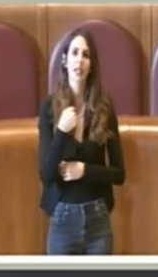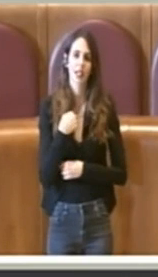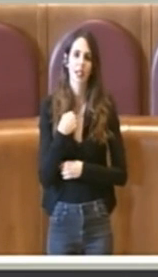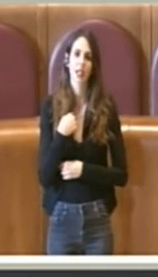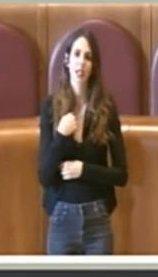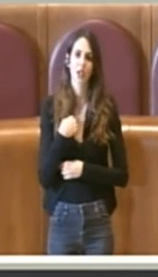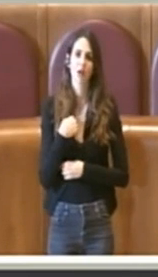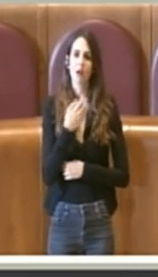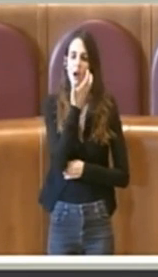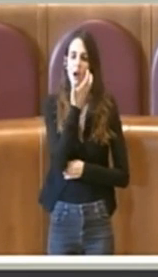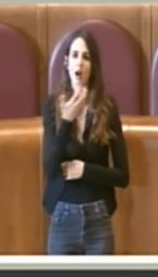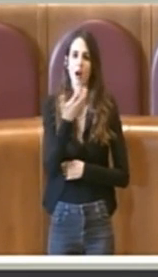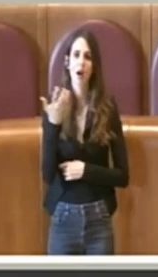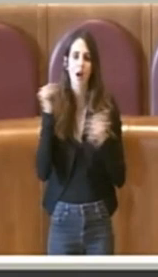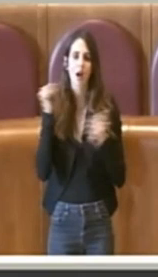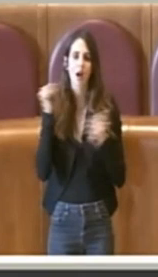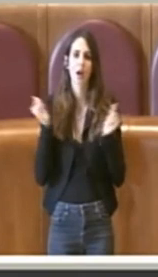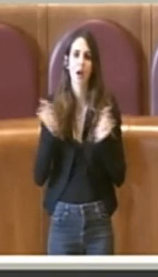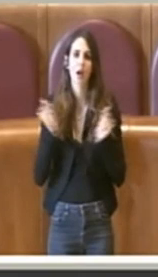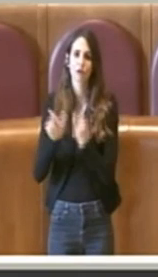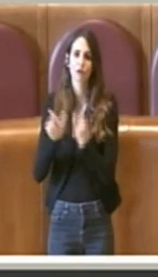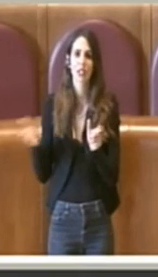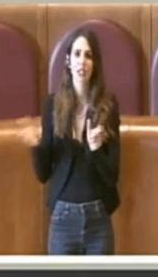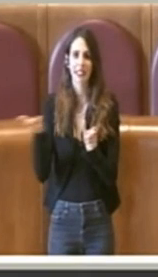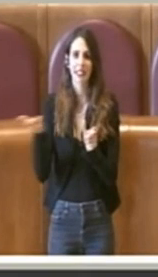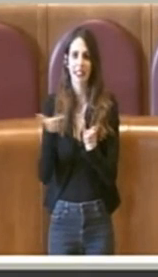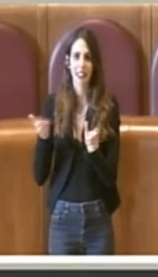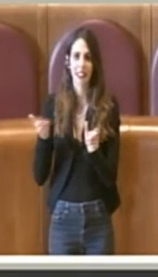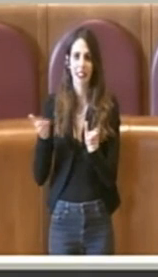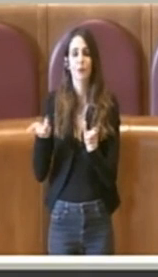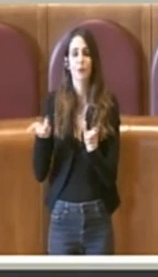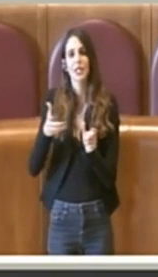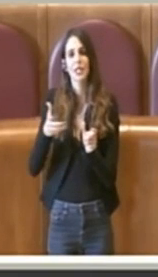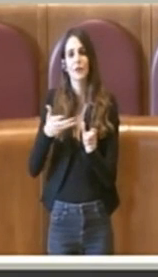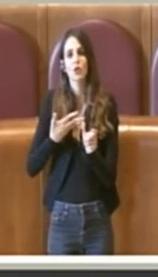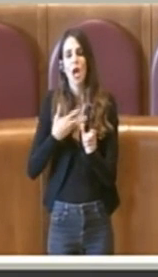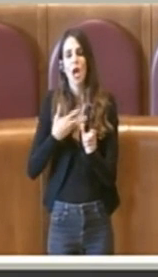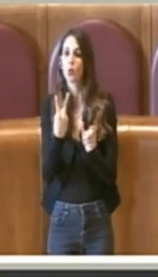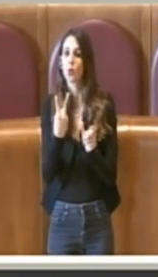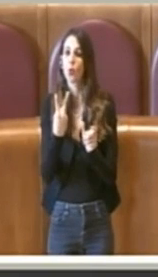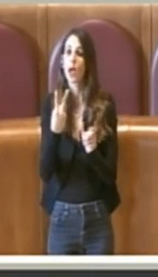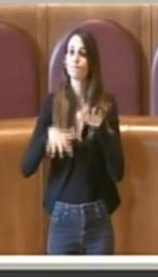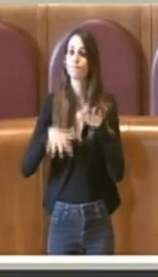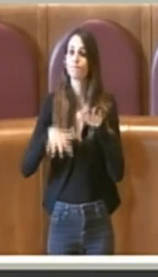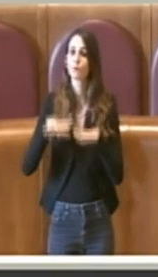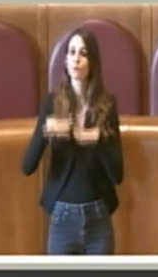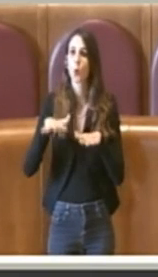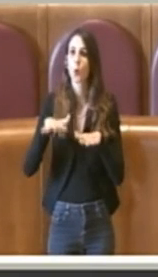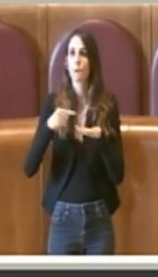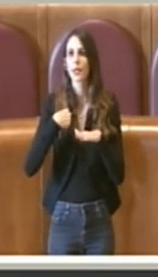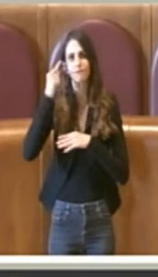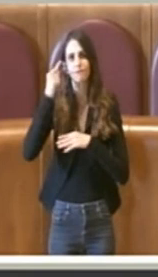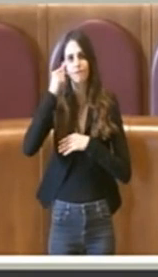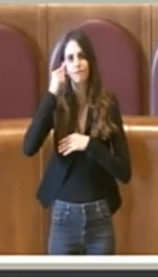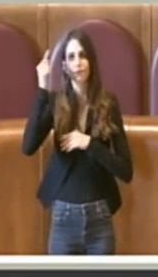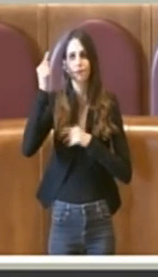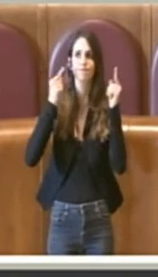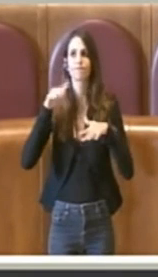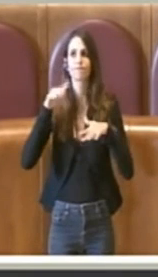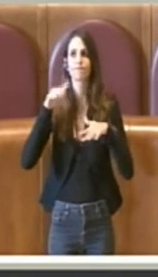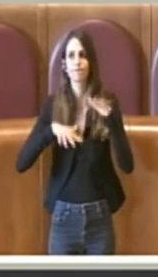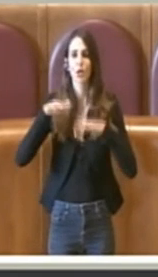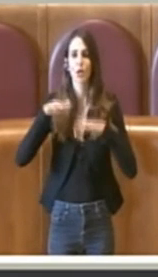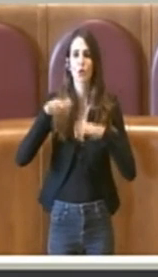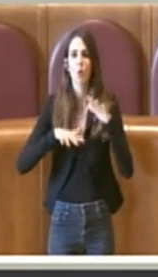prendeva spunto da due dubbi che mi erano sorti e che avevo esplicitato